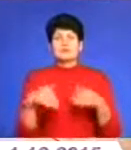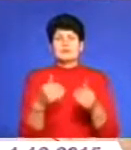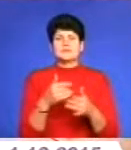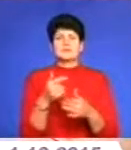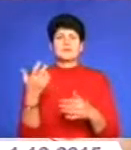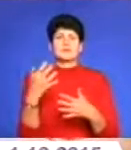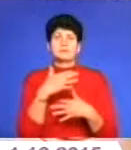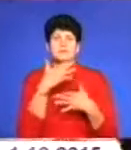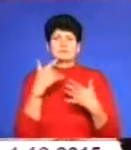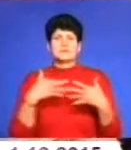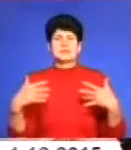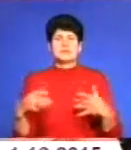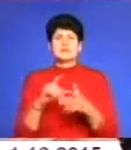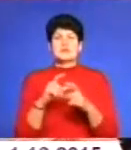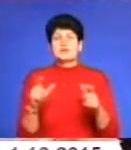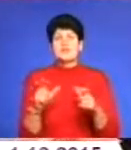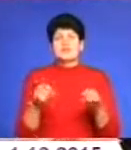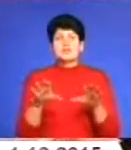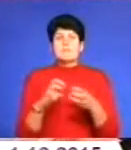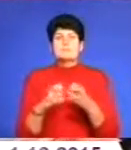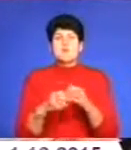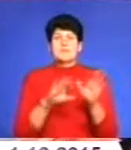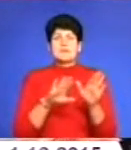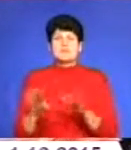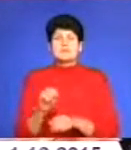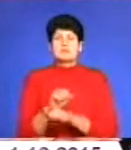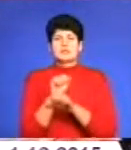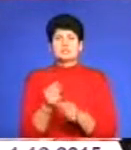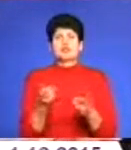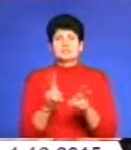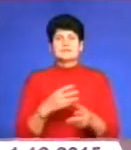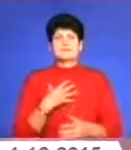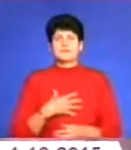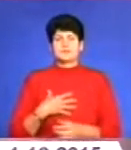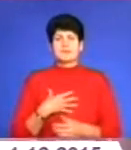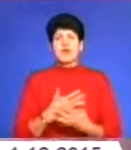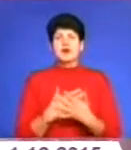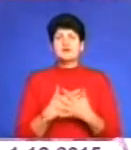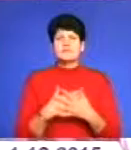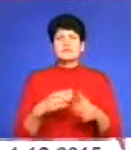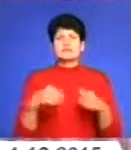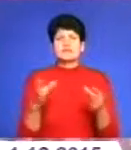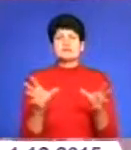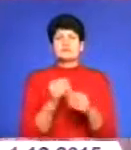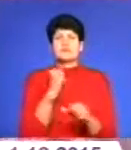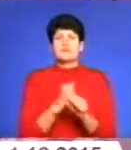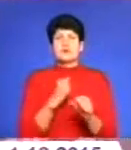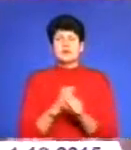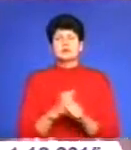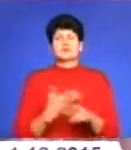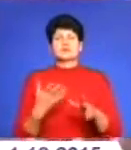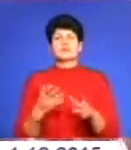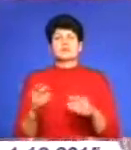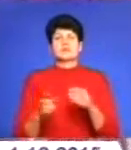щодо вирішення різних проблем, які і після майдану залишилися актуальними. Активісти налагодили співпрацю з парафіянами тернопільських